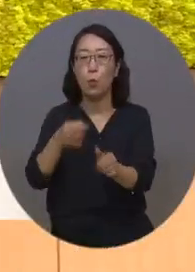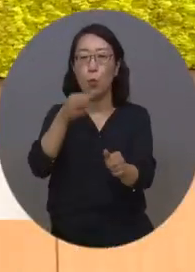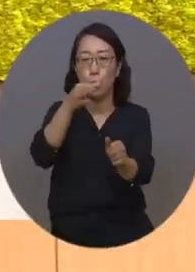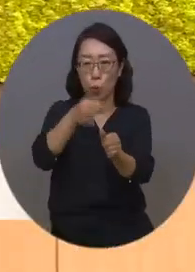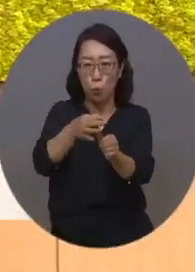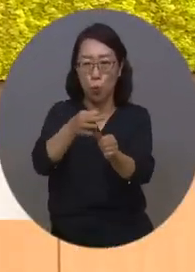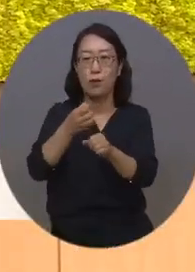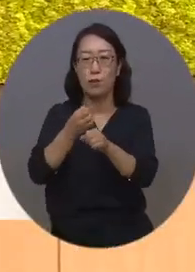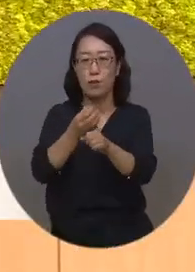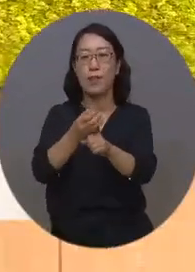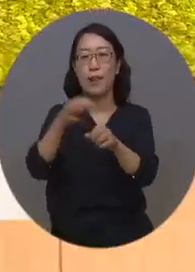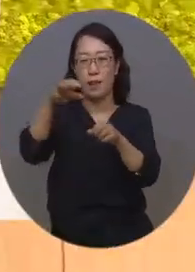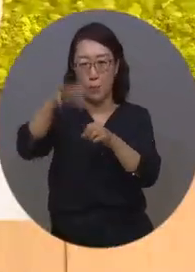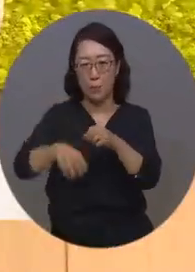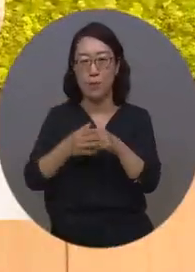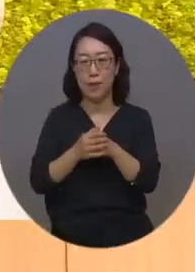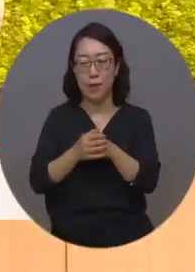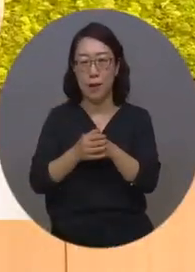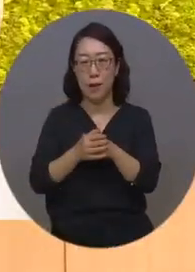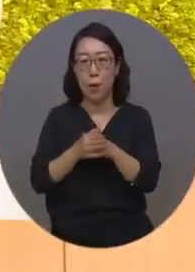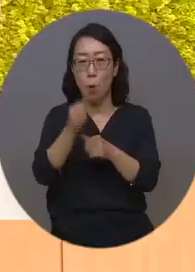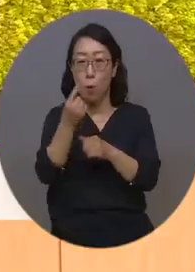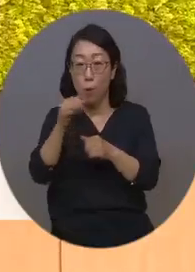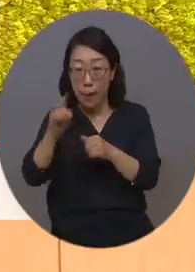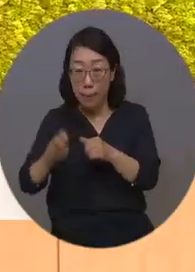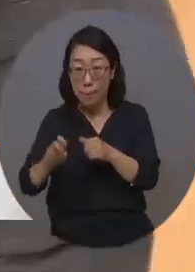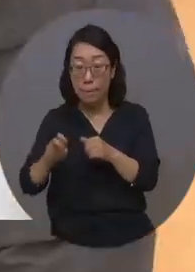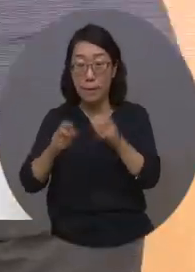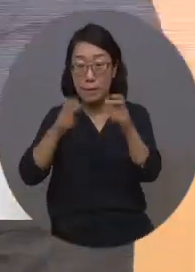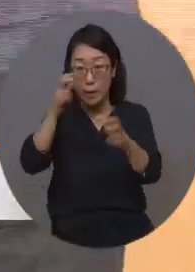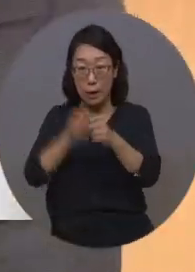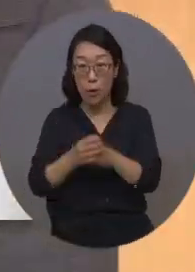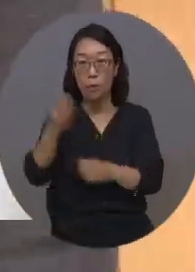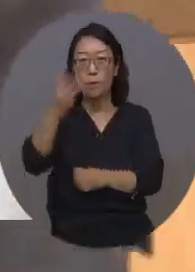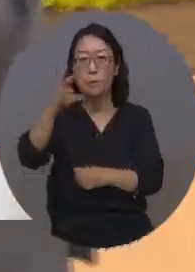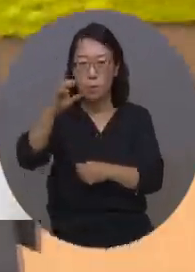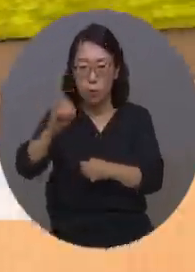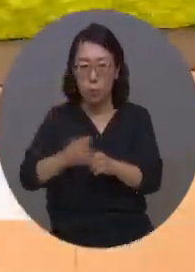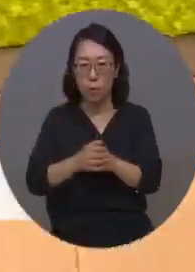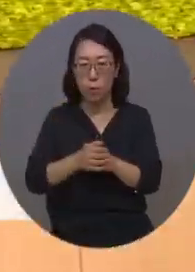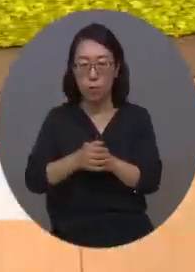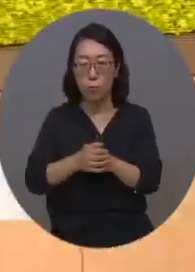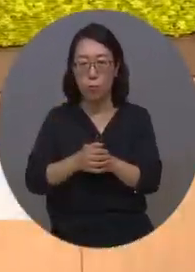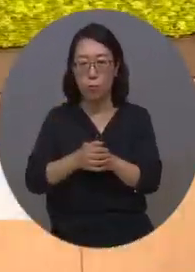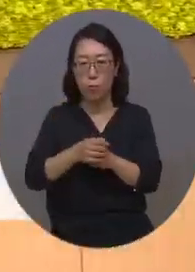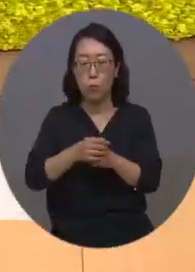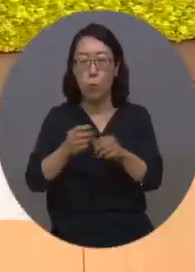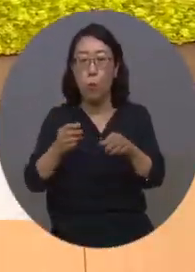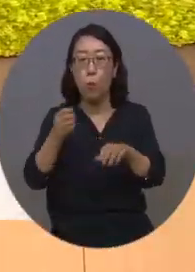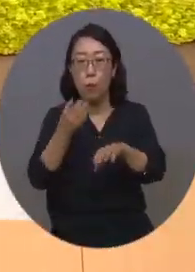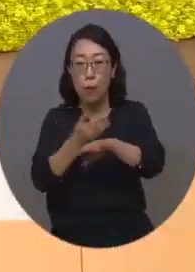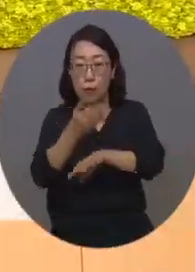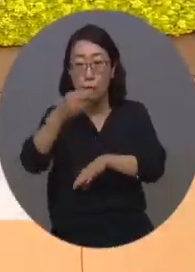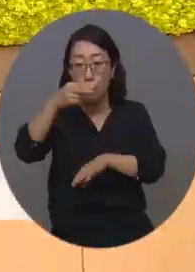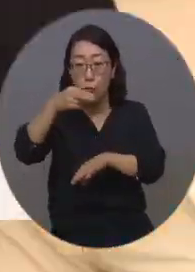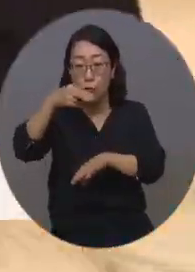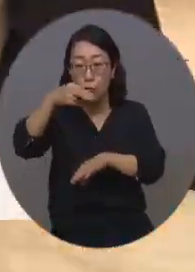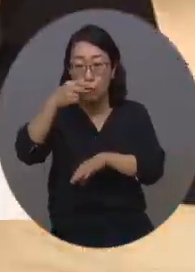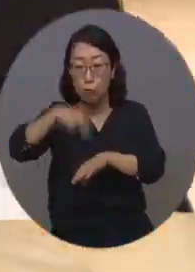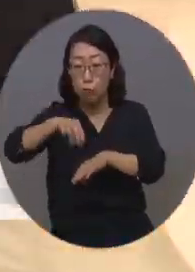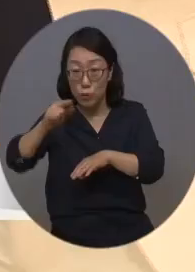전달식에서는 호남산업주식회사 3천만 원, 두산지게차 순천판매주식회사 500만 원,